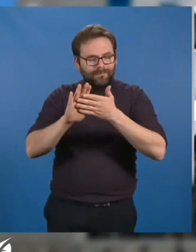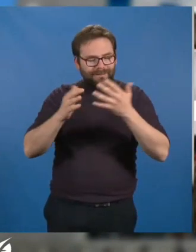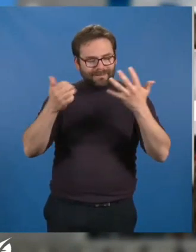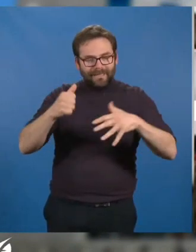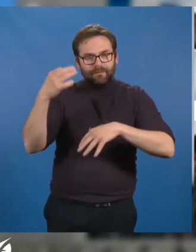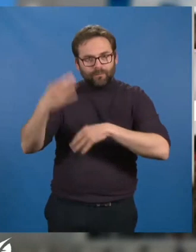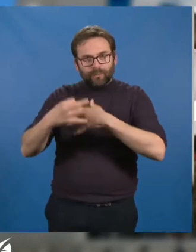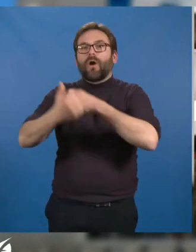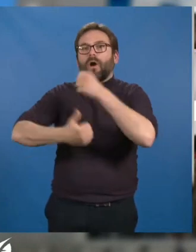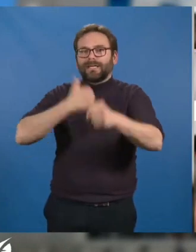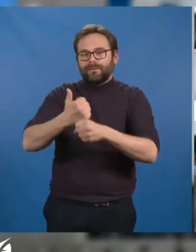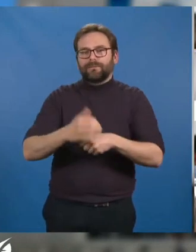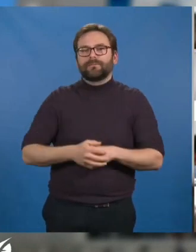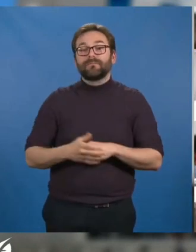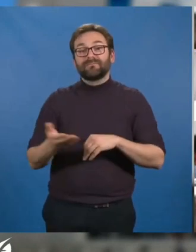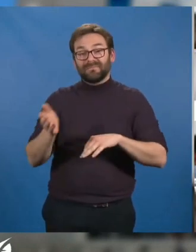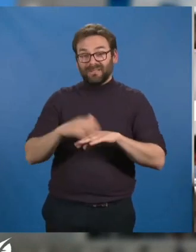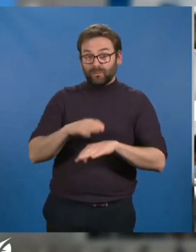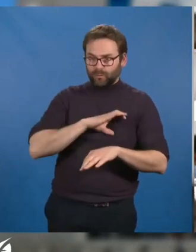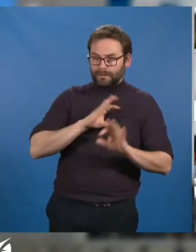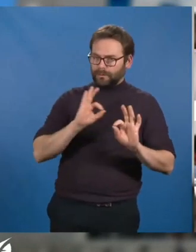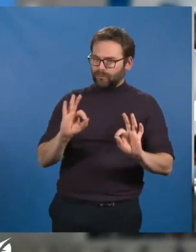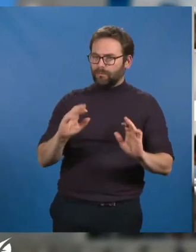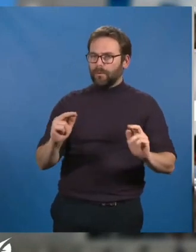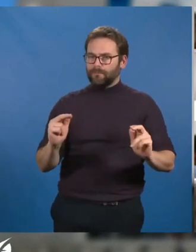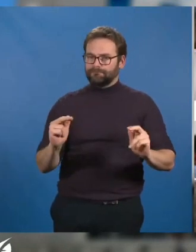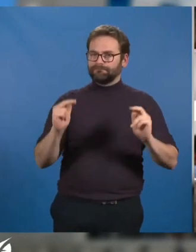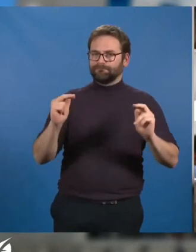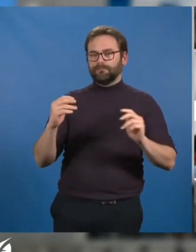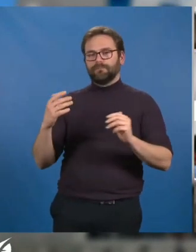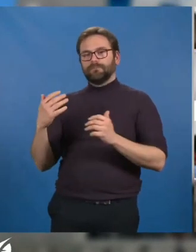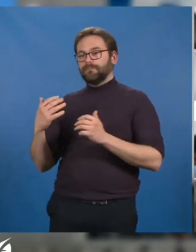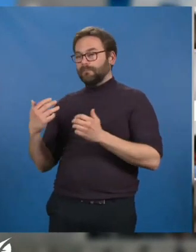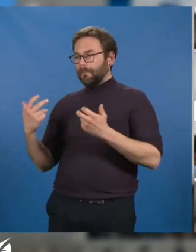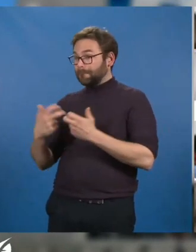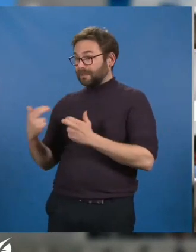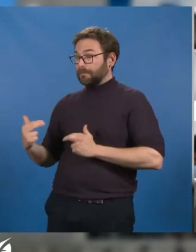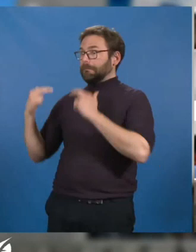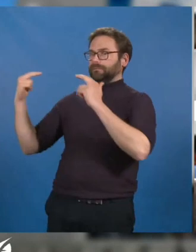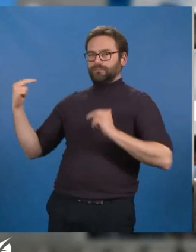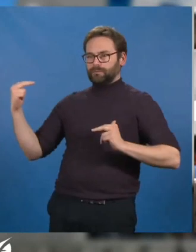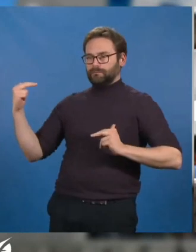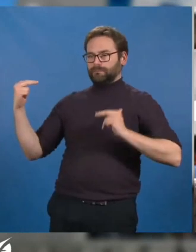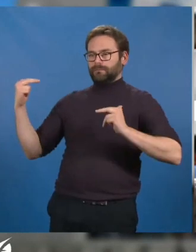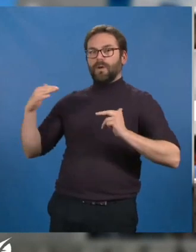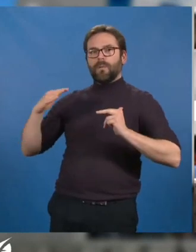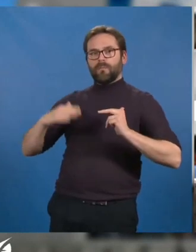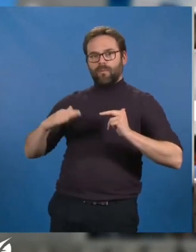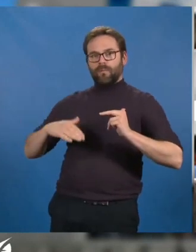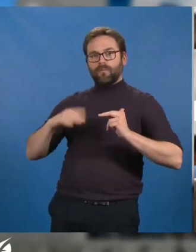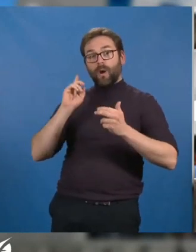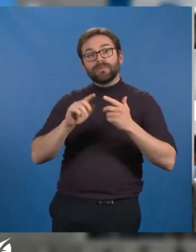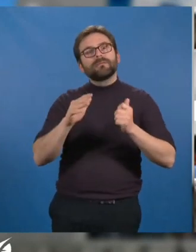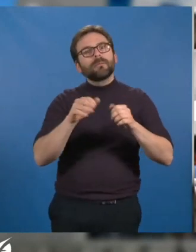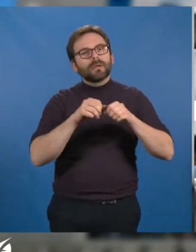que nous faisons le choix d'ajustements mesurés, inférieurs à l'augmentation de l'indice des prix, pour poursuivre le développement et la modernisation de